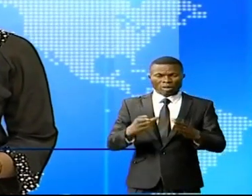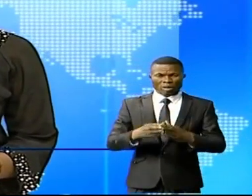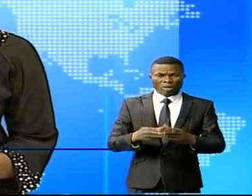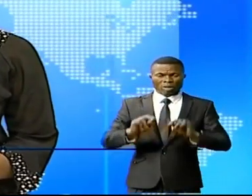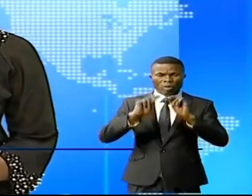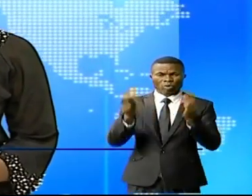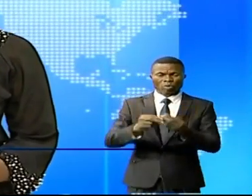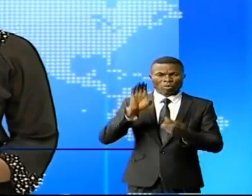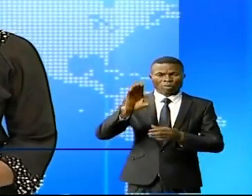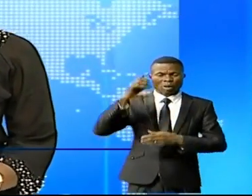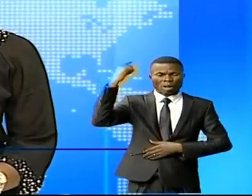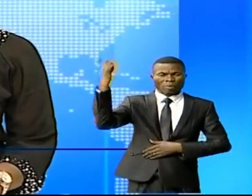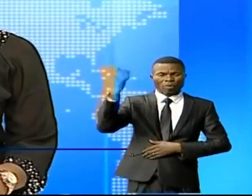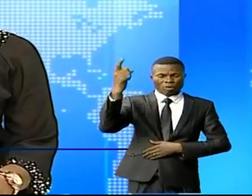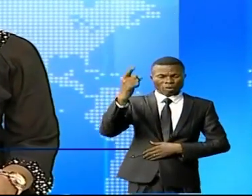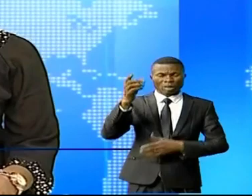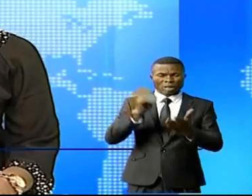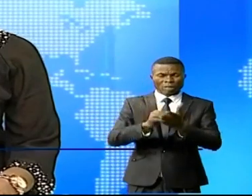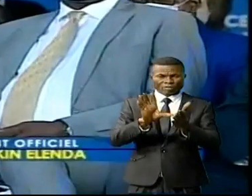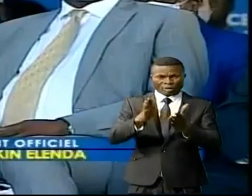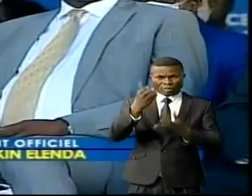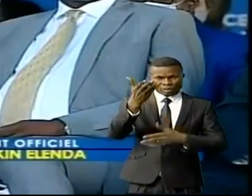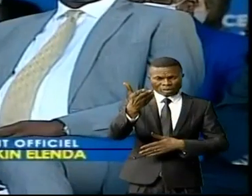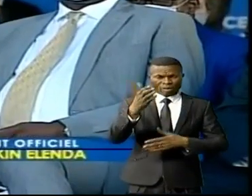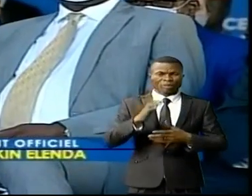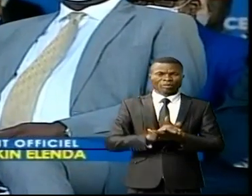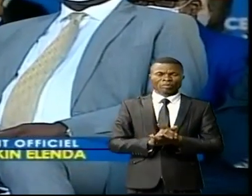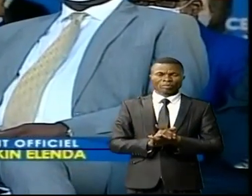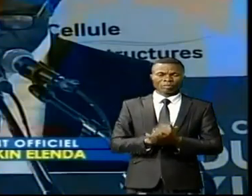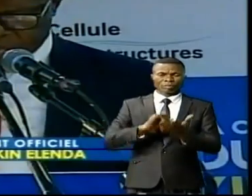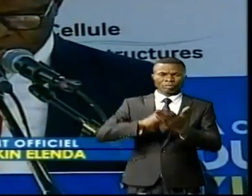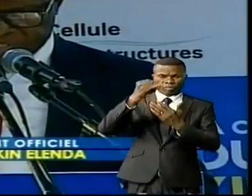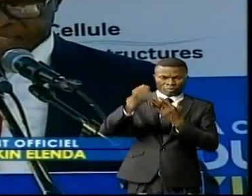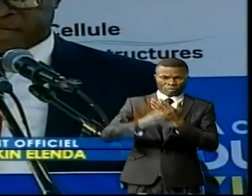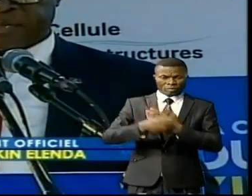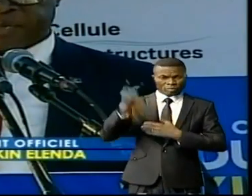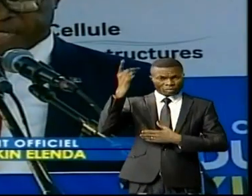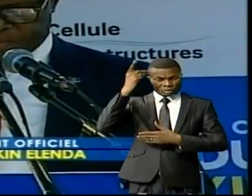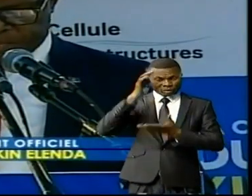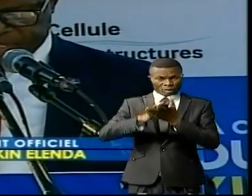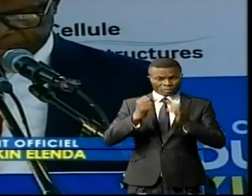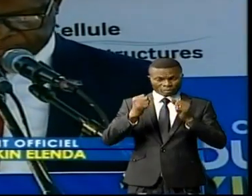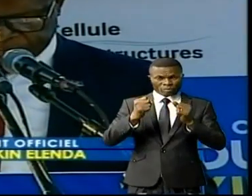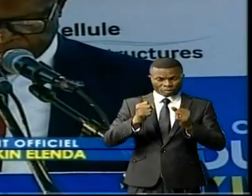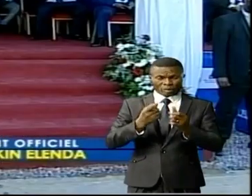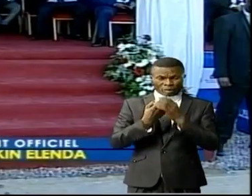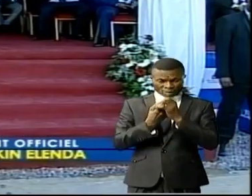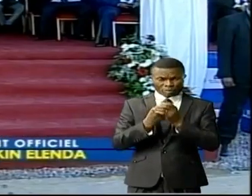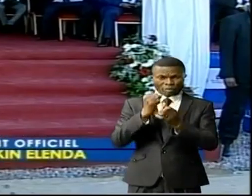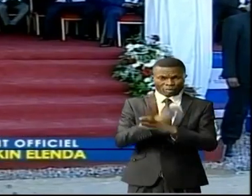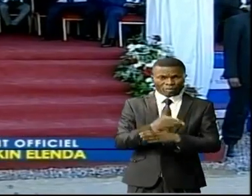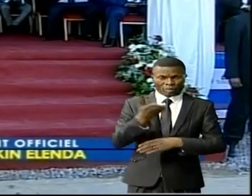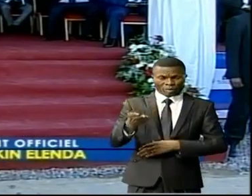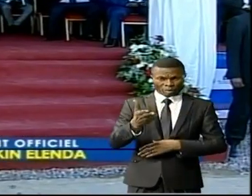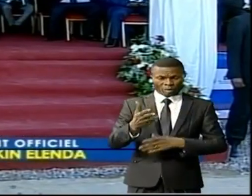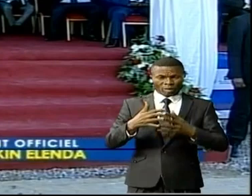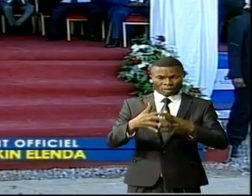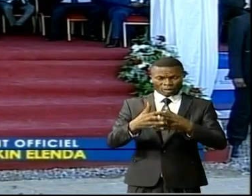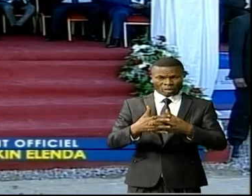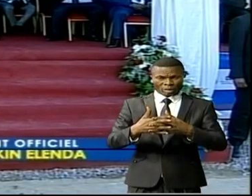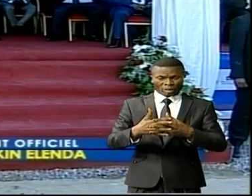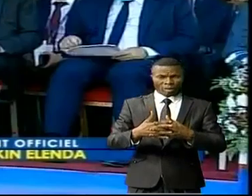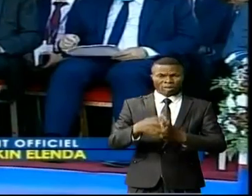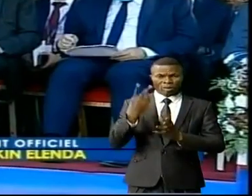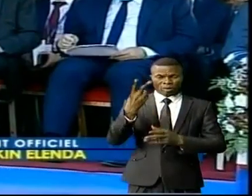Banque mondiale. Encore une fois, Patti Tondangou. Le projet Kine Lenda en face de matérialisation grâce au partenariat RDC,